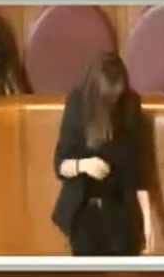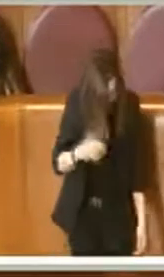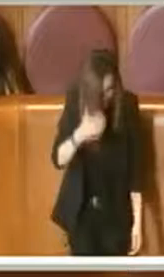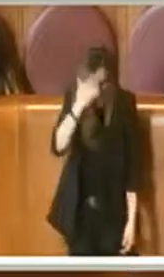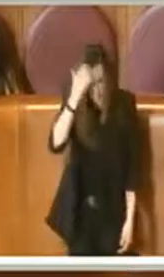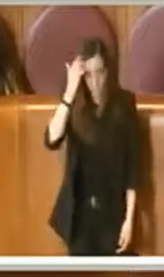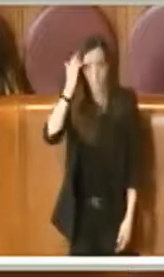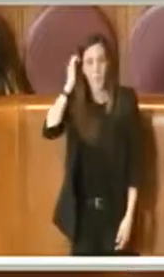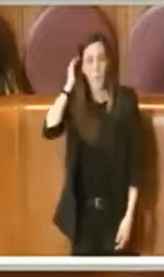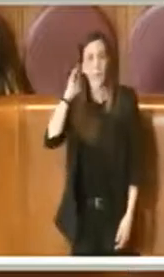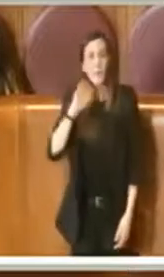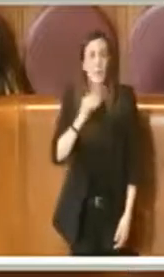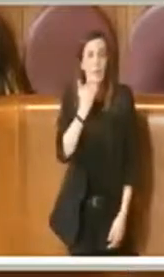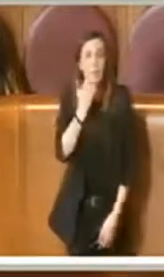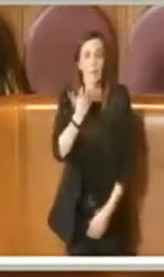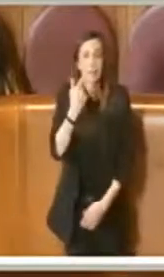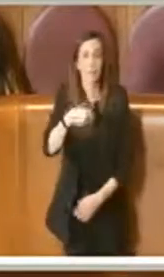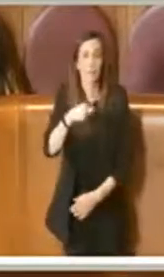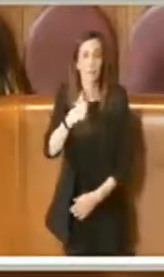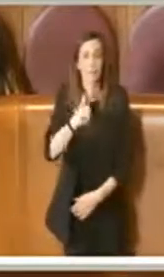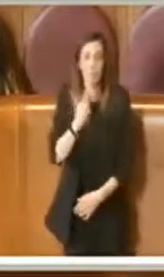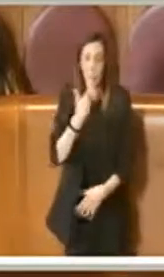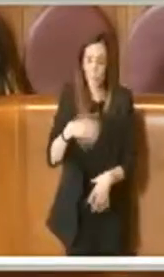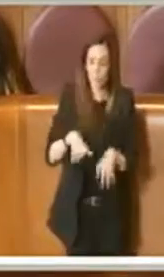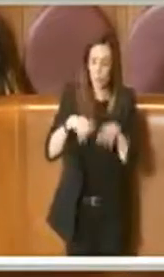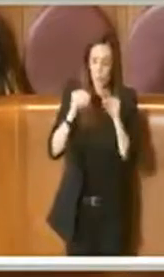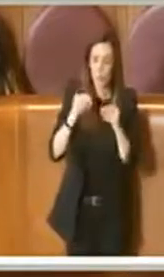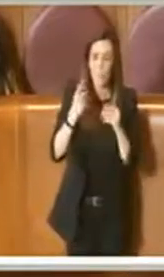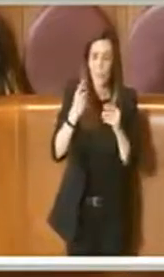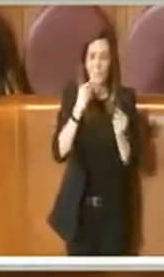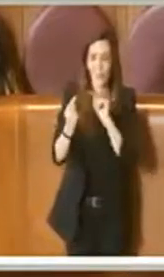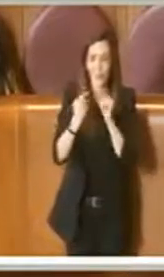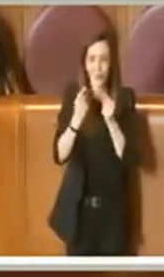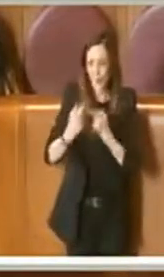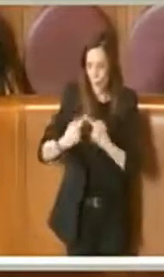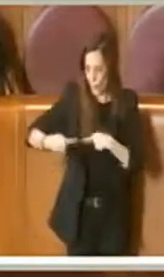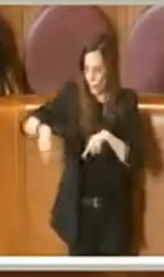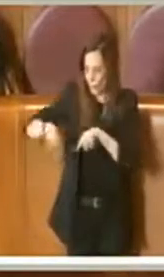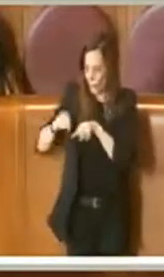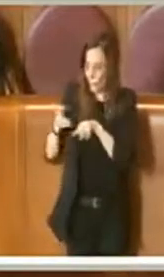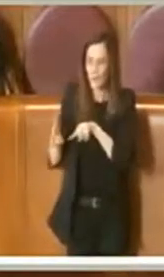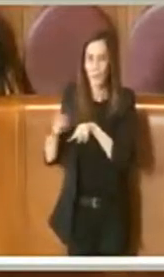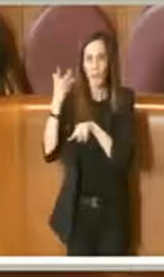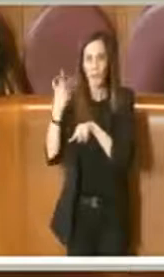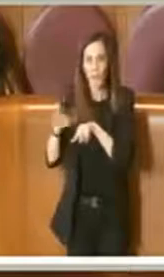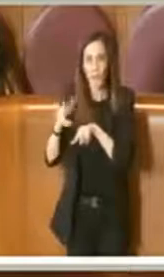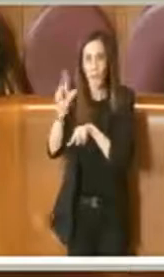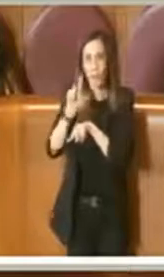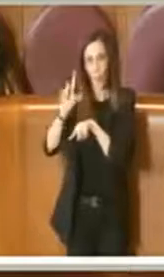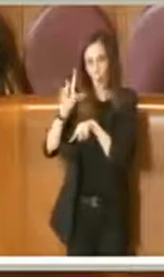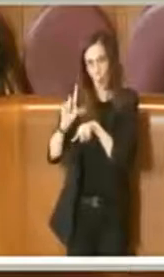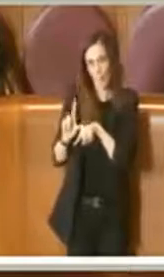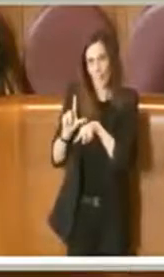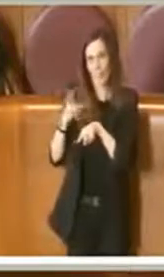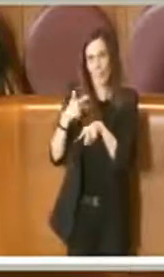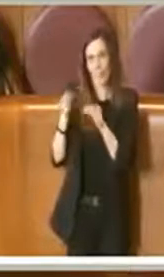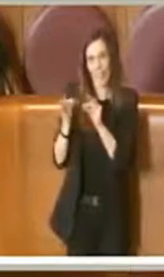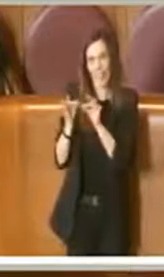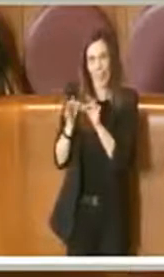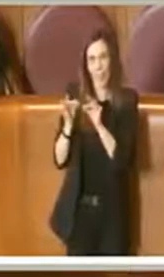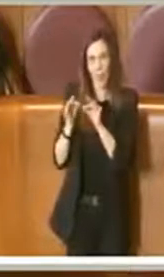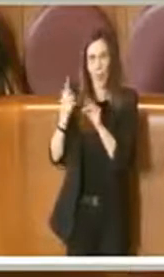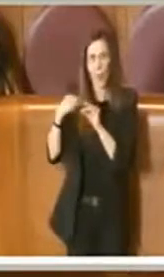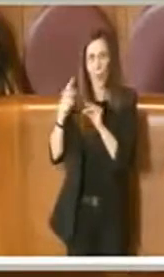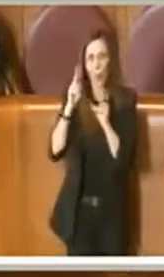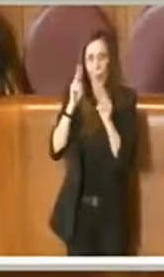Abbiamo fatto una discussione in Commissione lunedì, siamo stati d'accordo con le